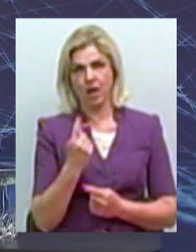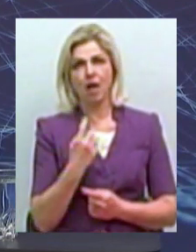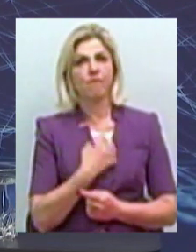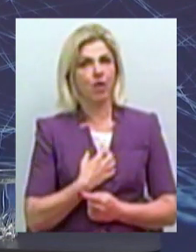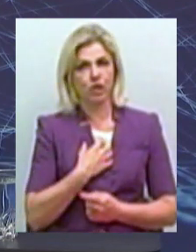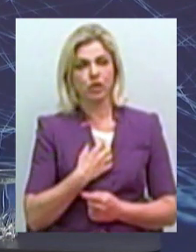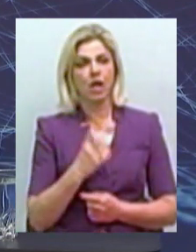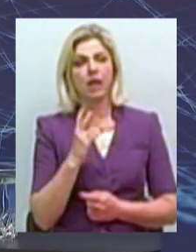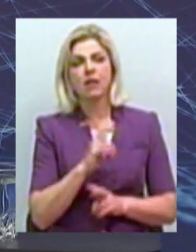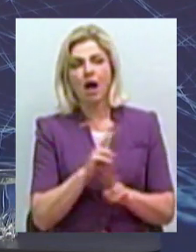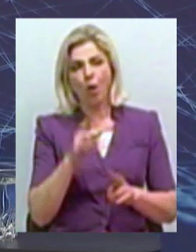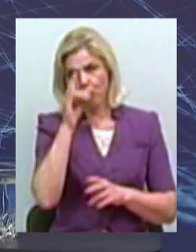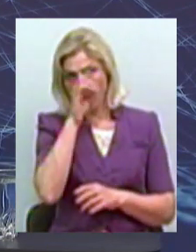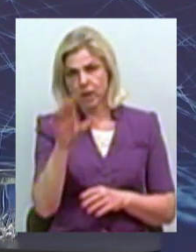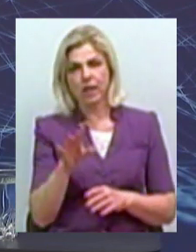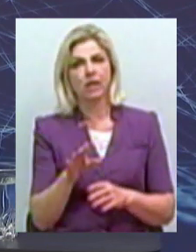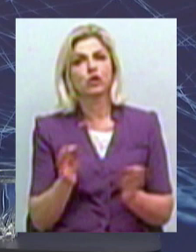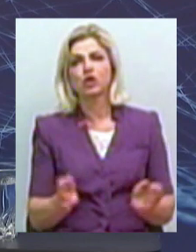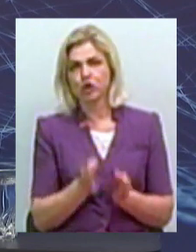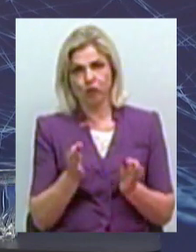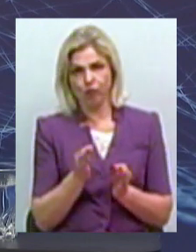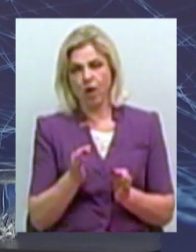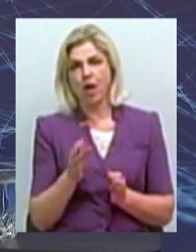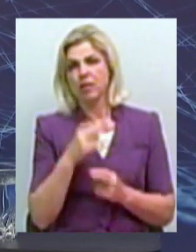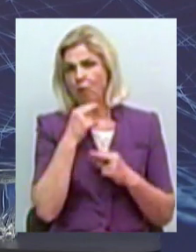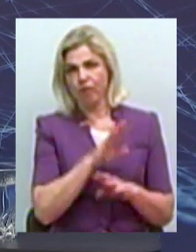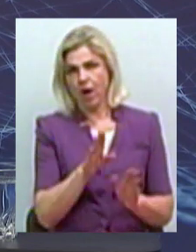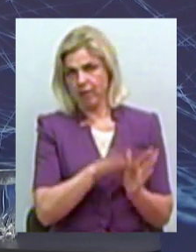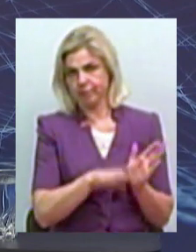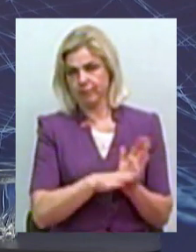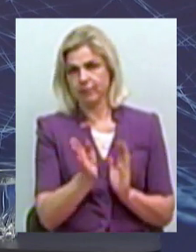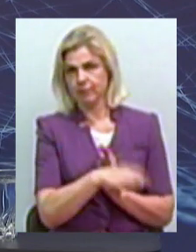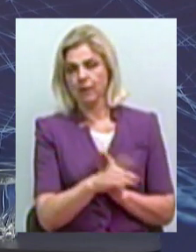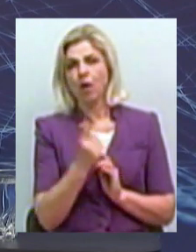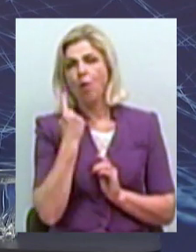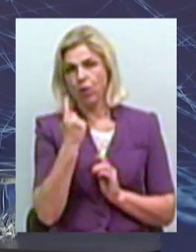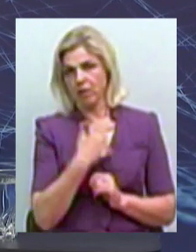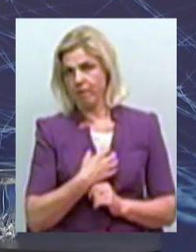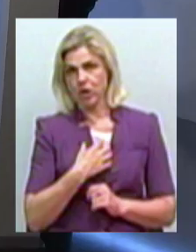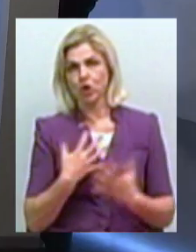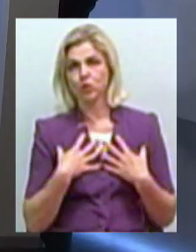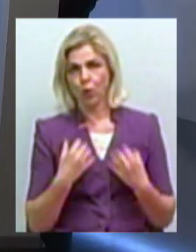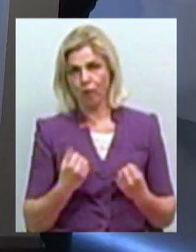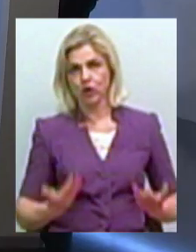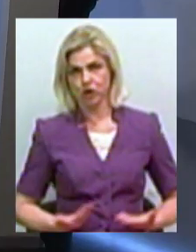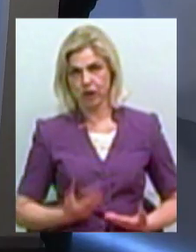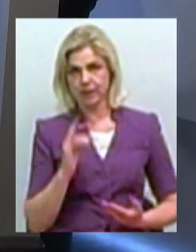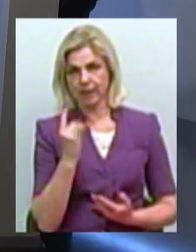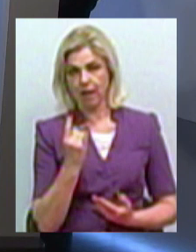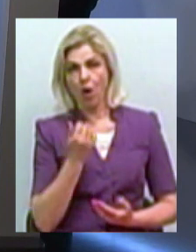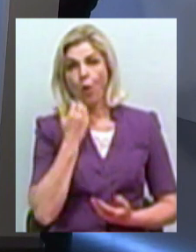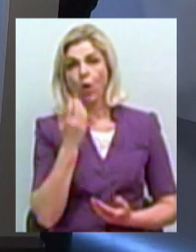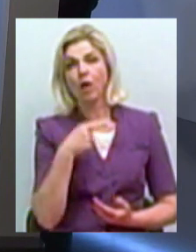ніяка популярність, нічого не варто уваги, крім здоров'я та життя дитини. Тож, коли ми